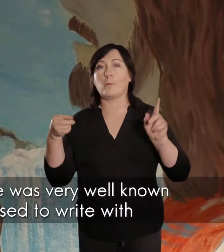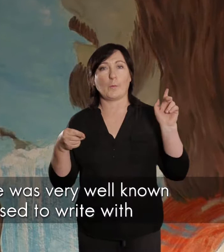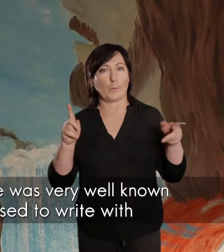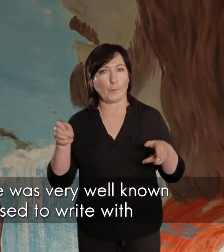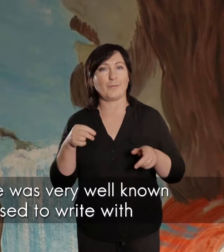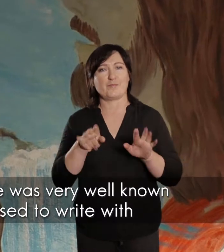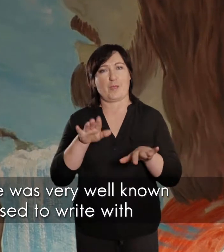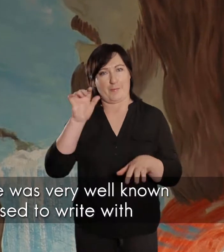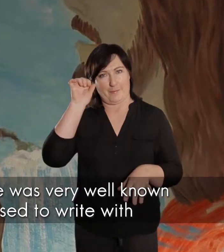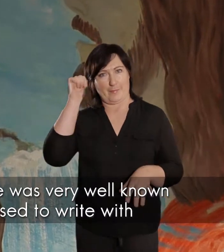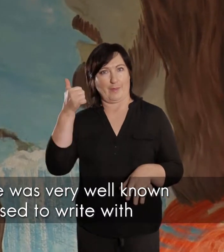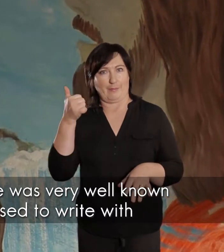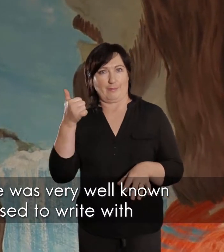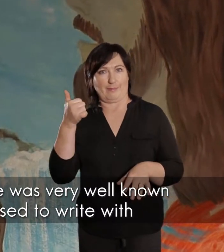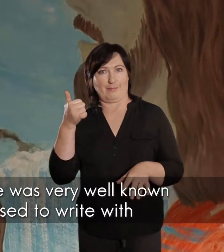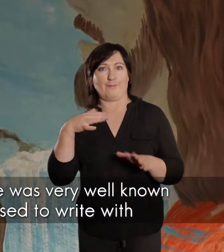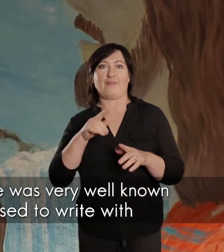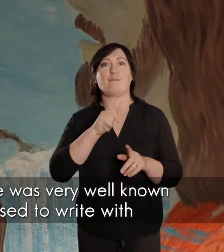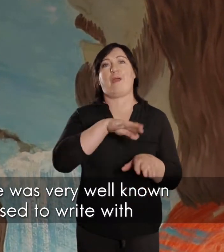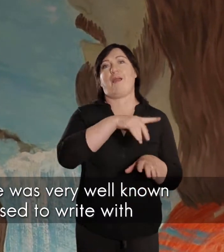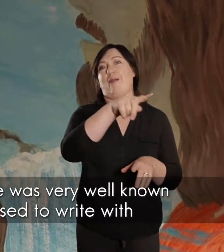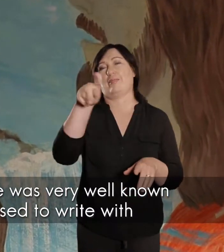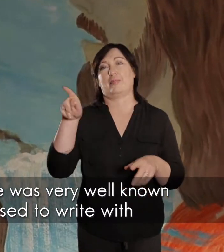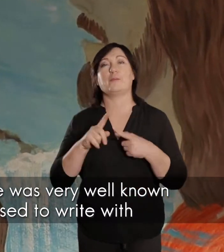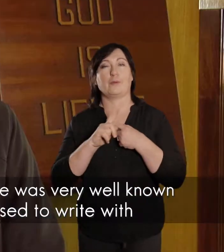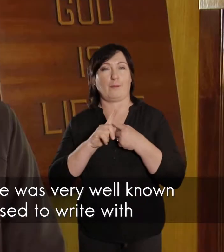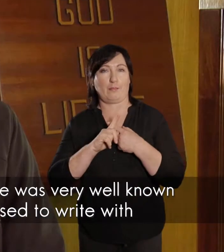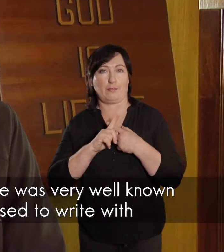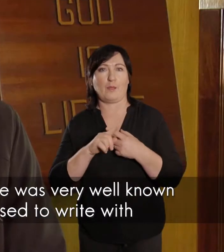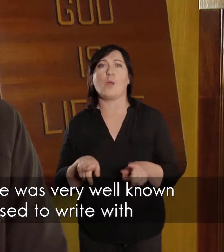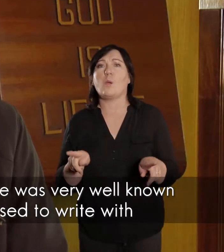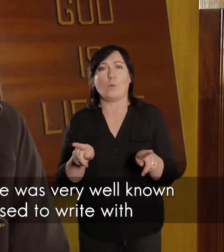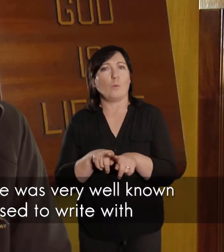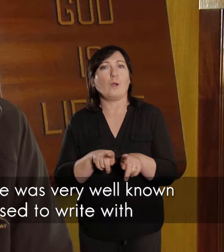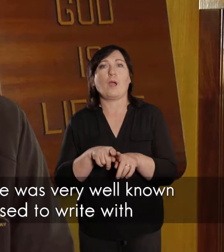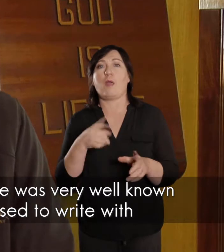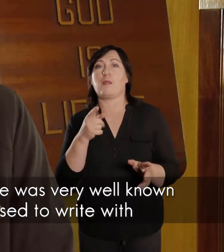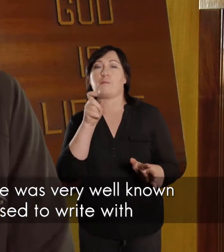gewees so hy was bekend onder al die brede kante ook en ander